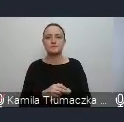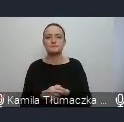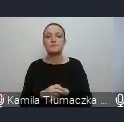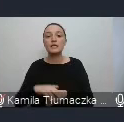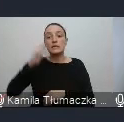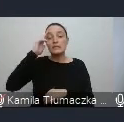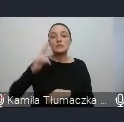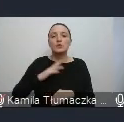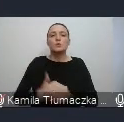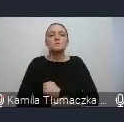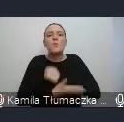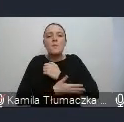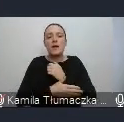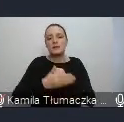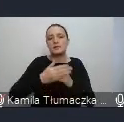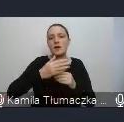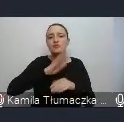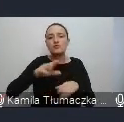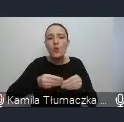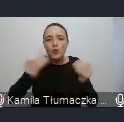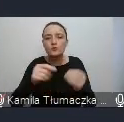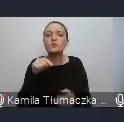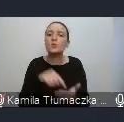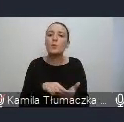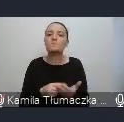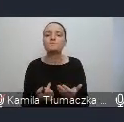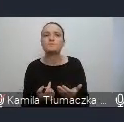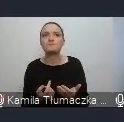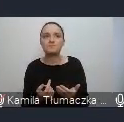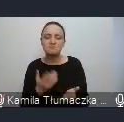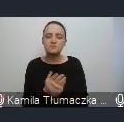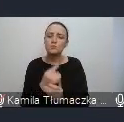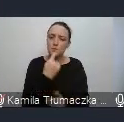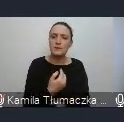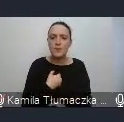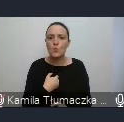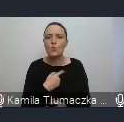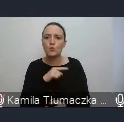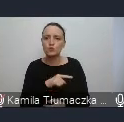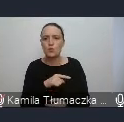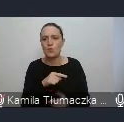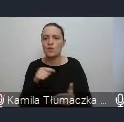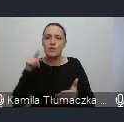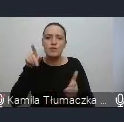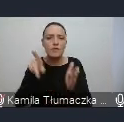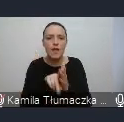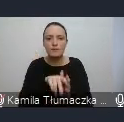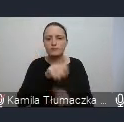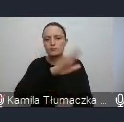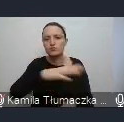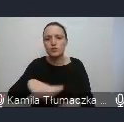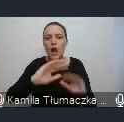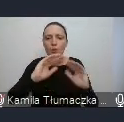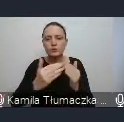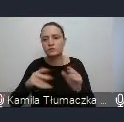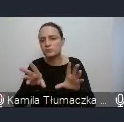Wspomagania Rozwoju Dziecka, który, jak powiedziałam, jest dedykowany dzieciom z autyzmem i ich